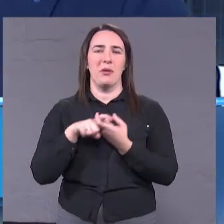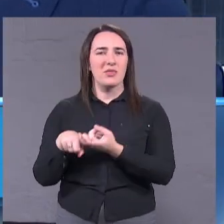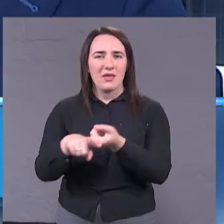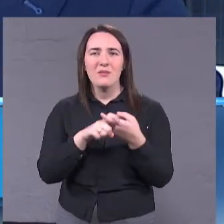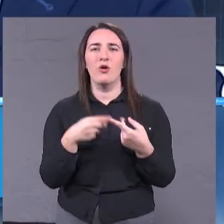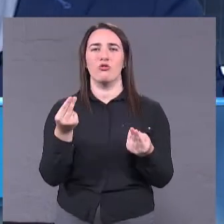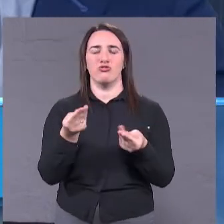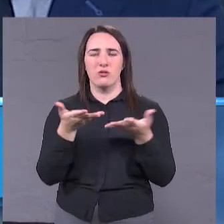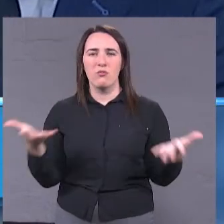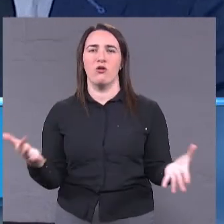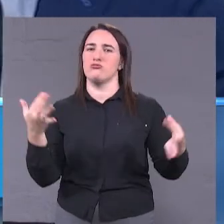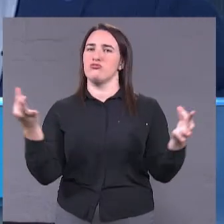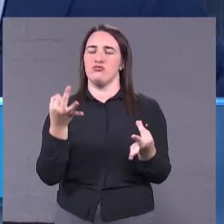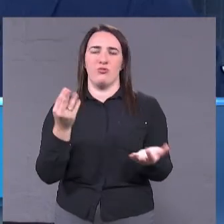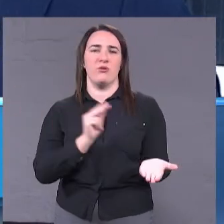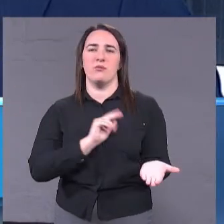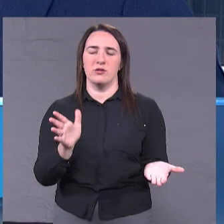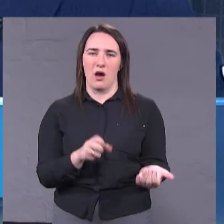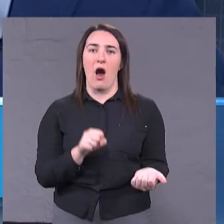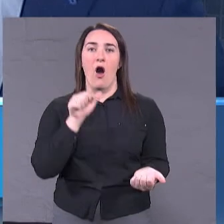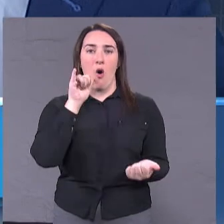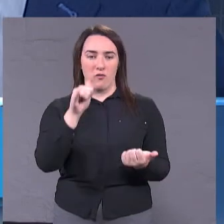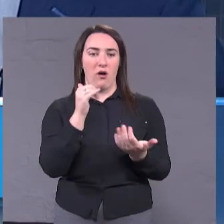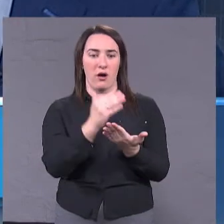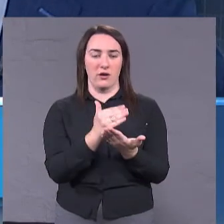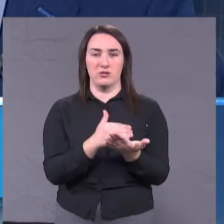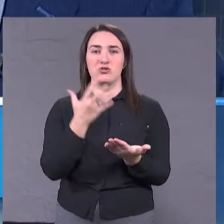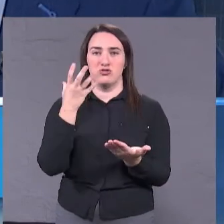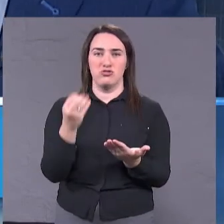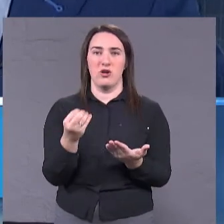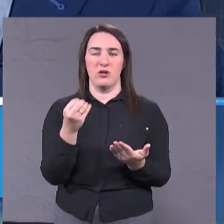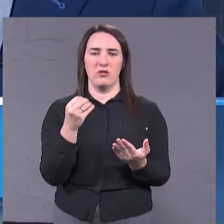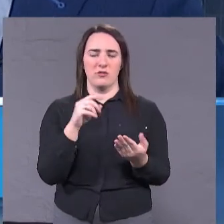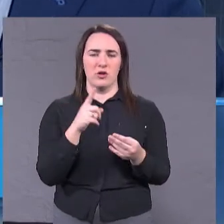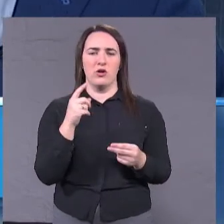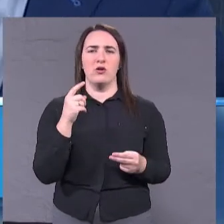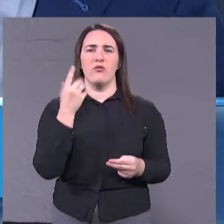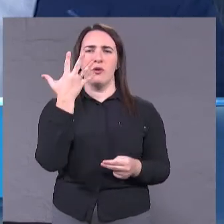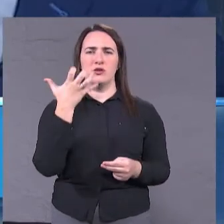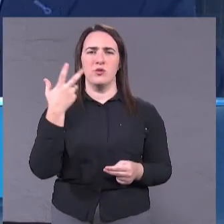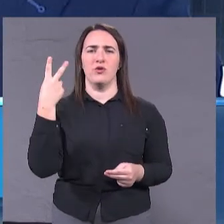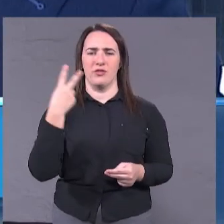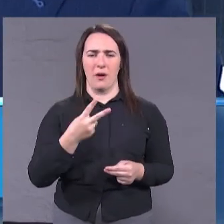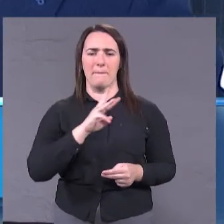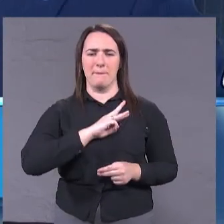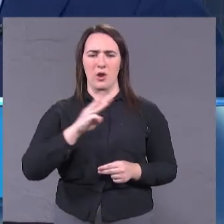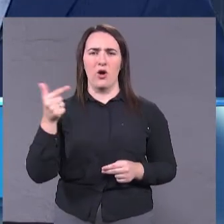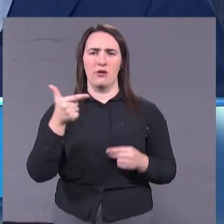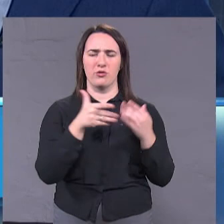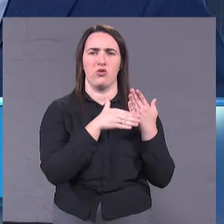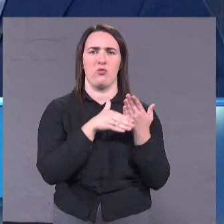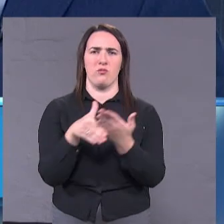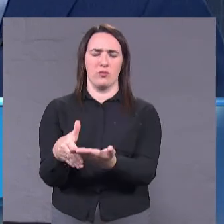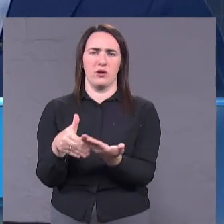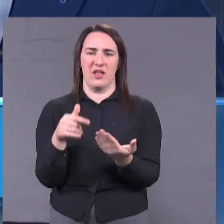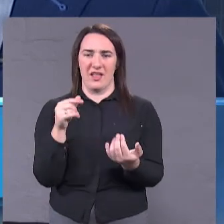нічого не працює. А у вас серед пунктів є ще й адрес на щорічна допомога у 520 мільйонів гривень. Тобто на все